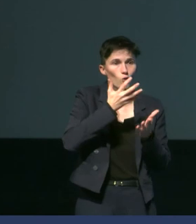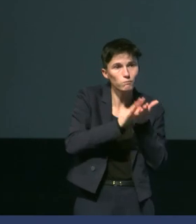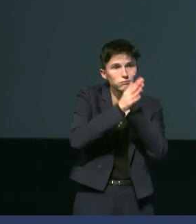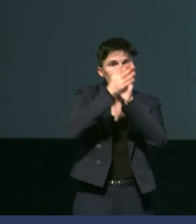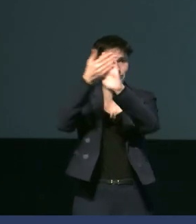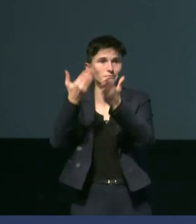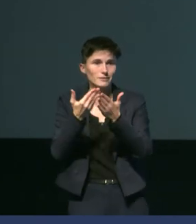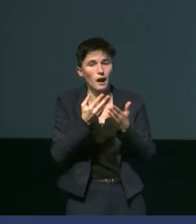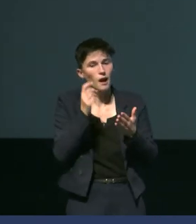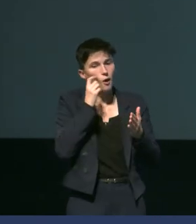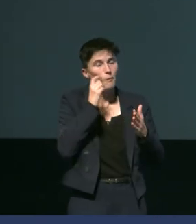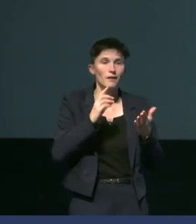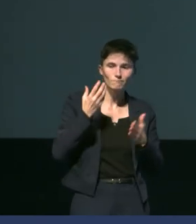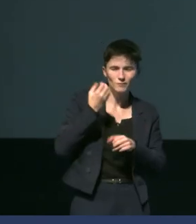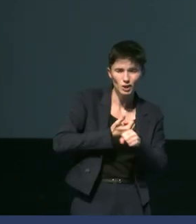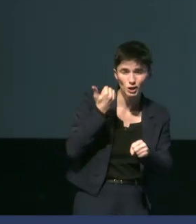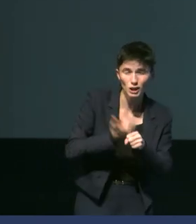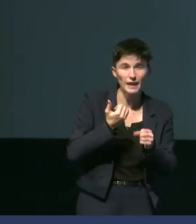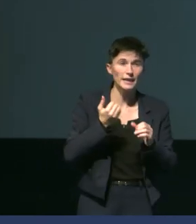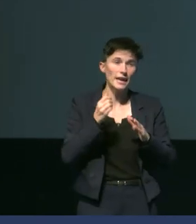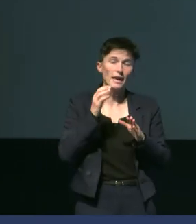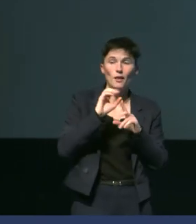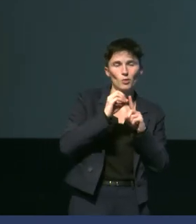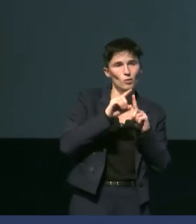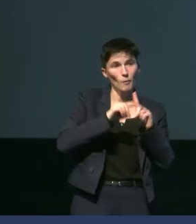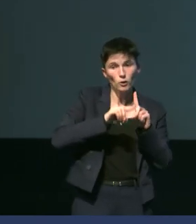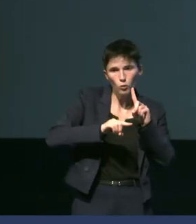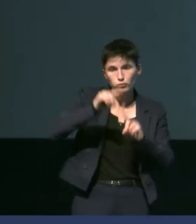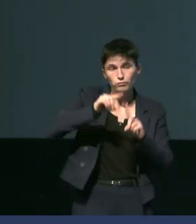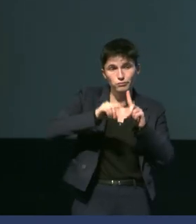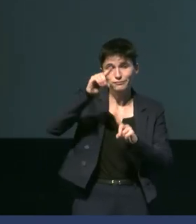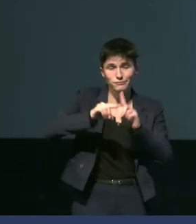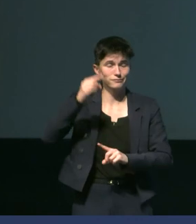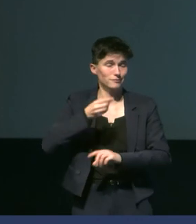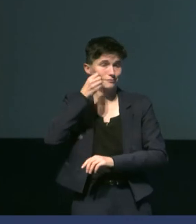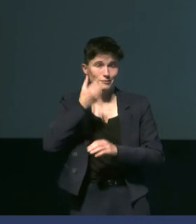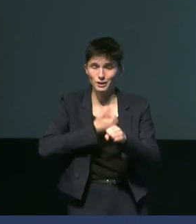'Antarctique. va voir que ce n pas aussi simple que ça, mais également des